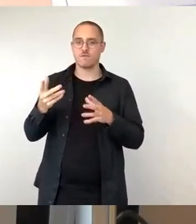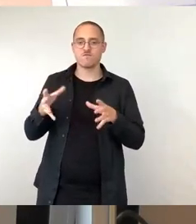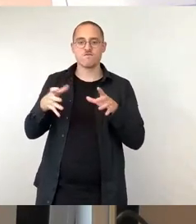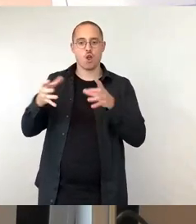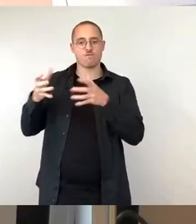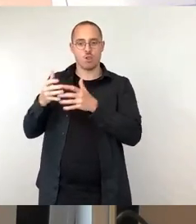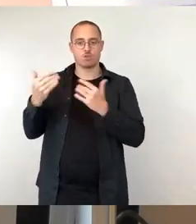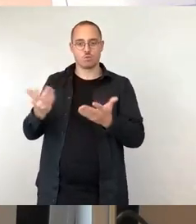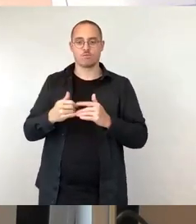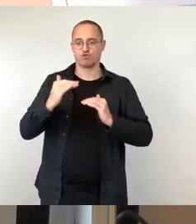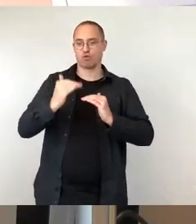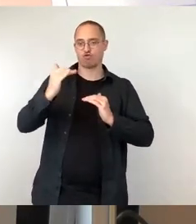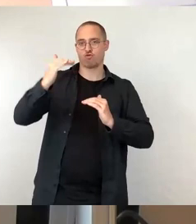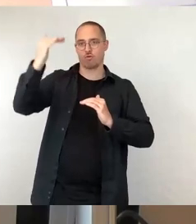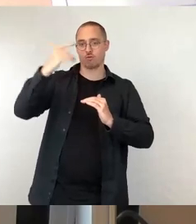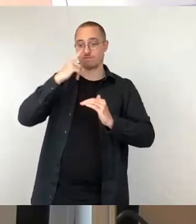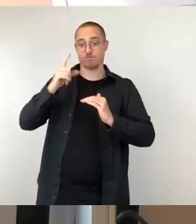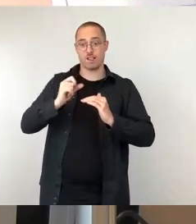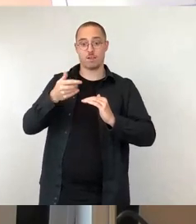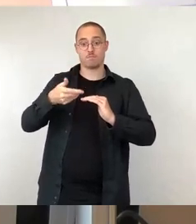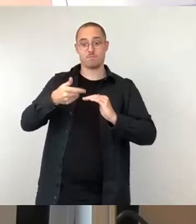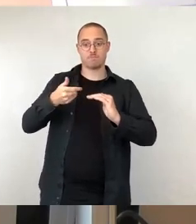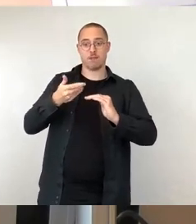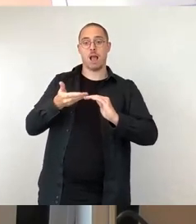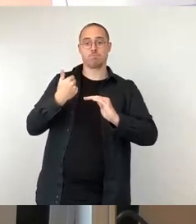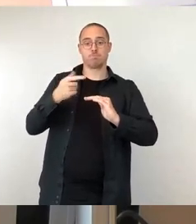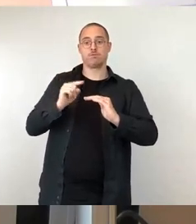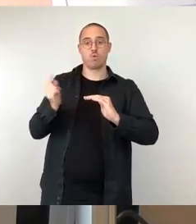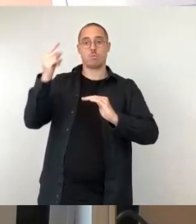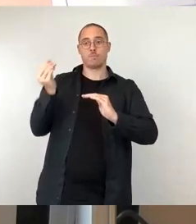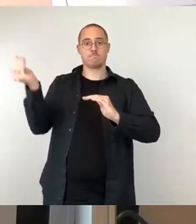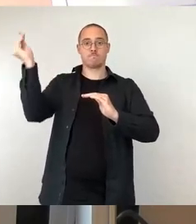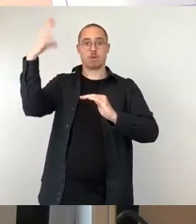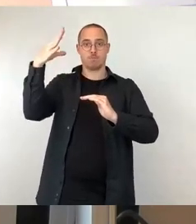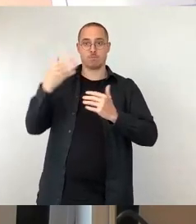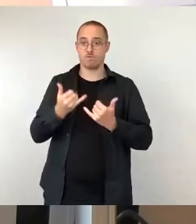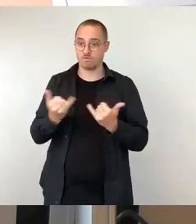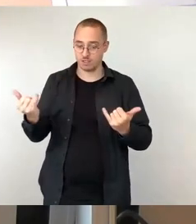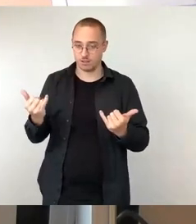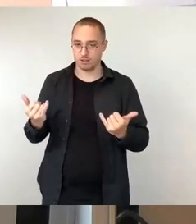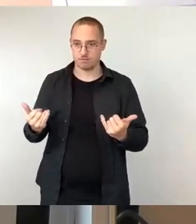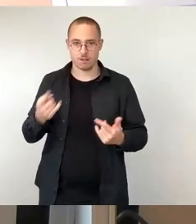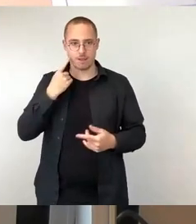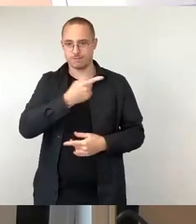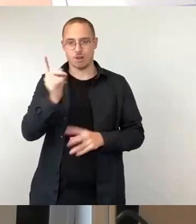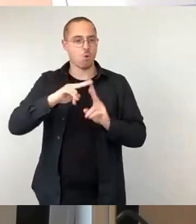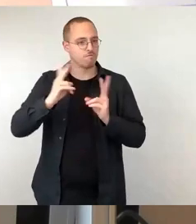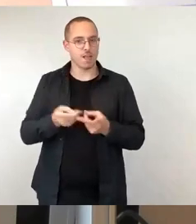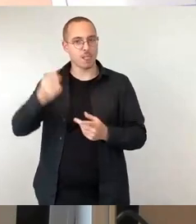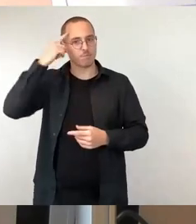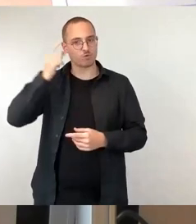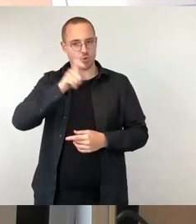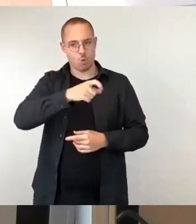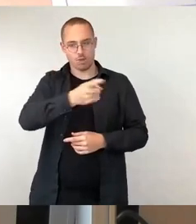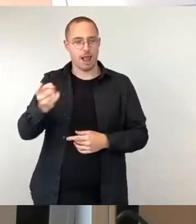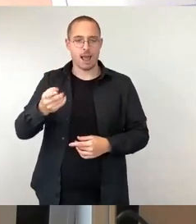entfernt der Bienenzüchter. ist eigentlich für die Umweltbewussten unter Ihnen sicherlich ein altbekanntes Thema, weil Sie kommen ja aus der